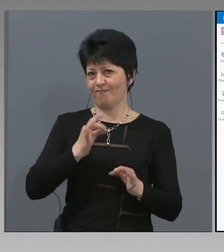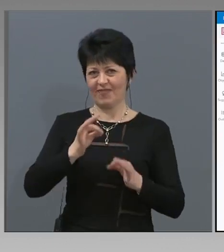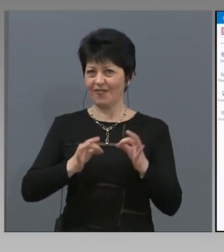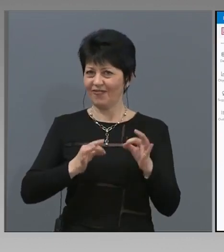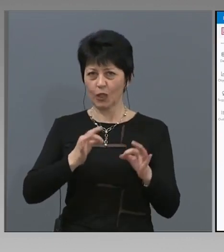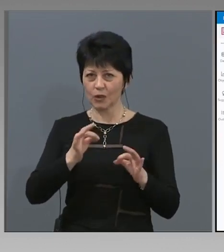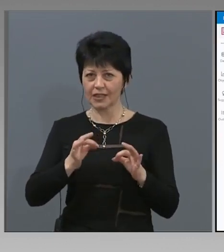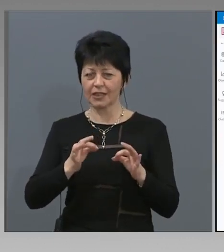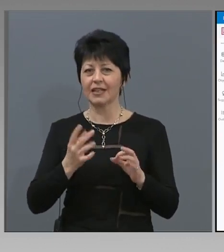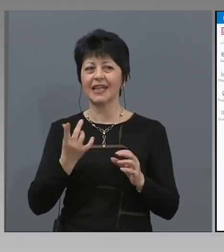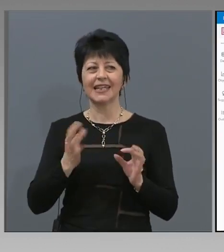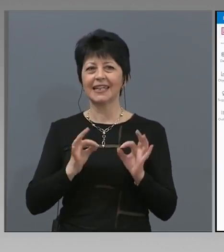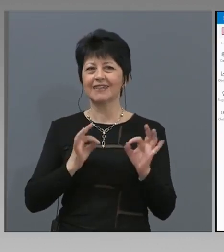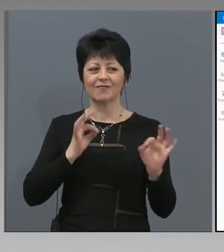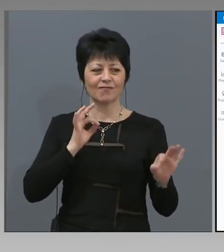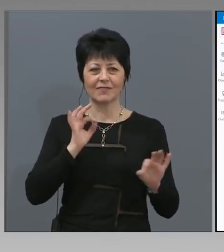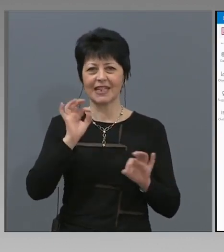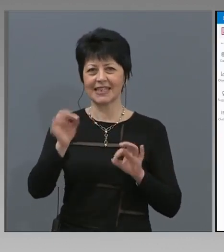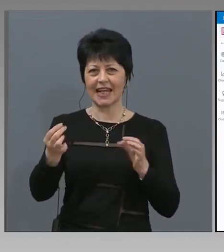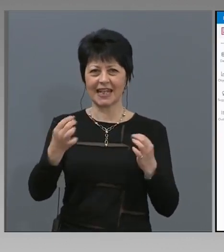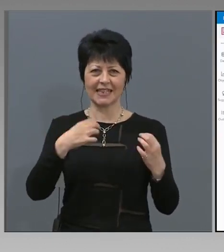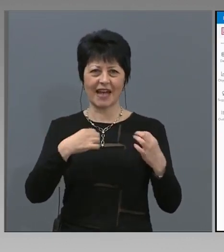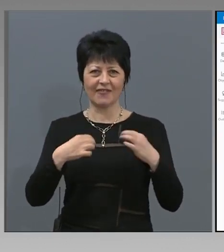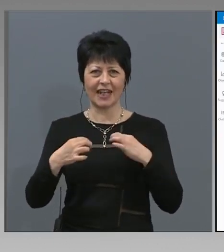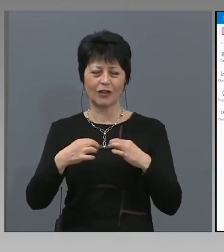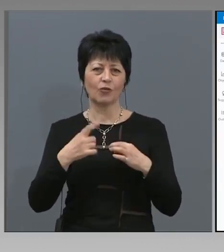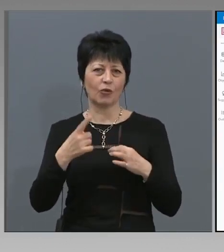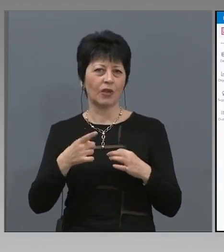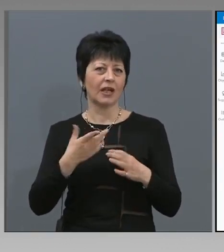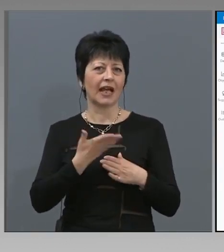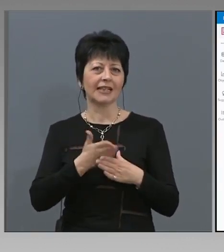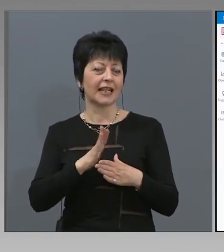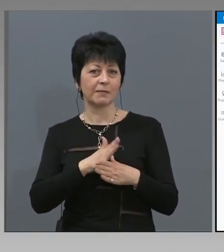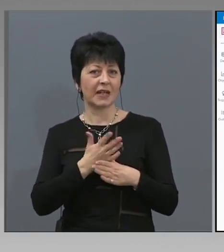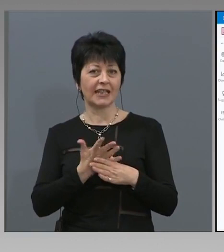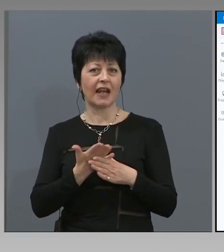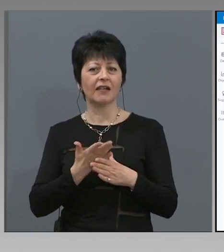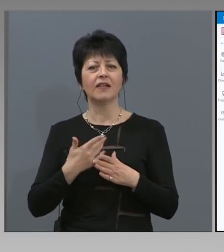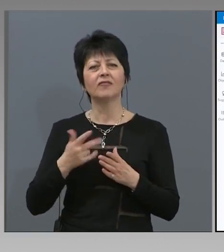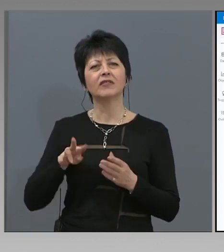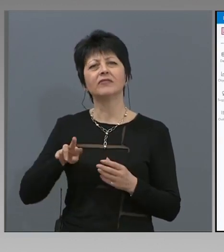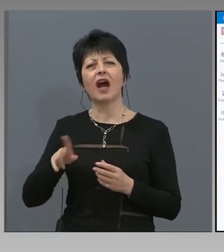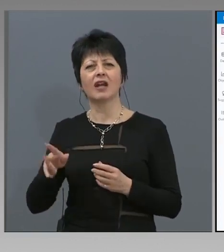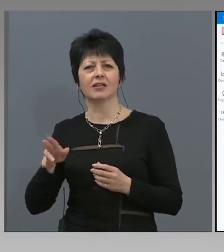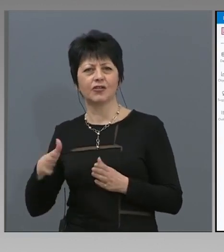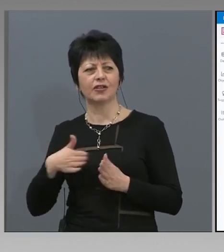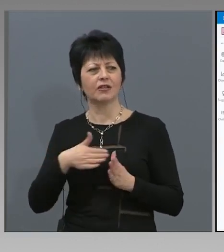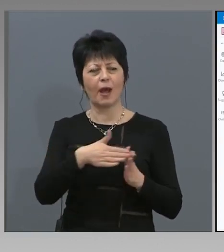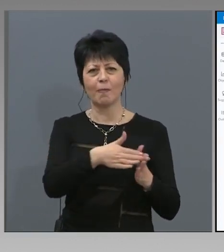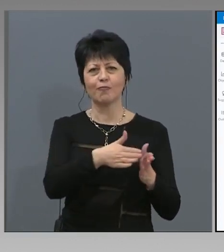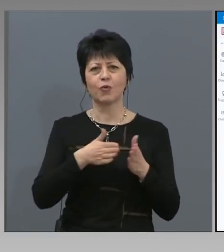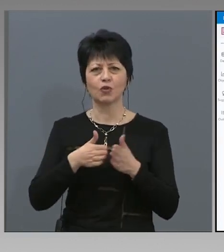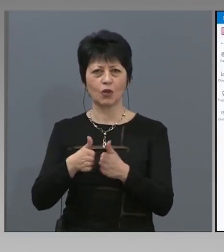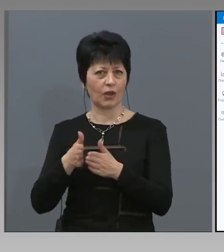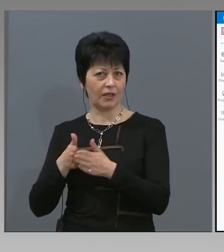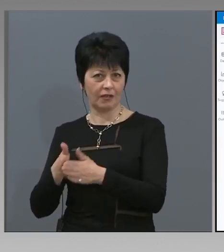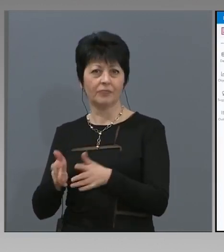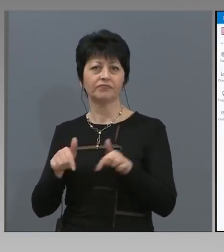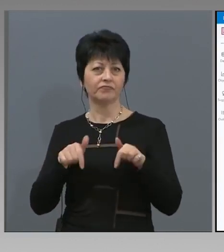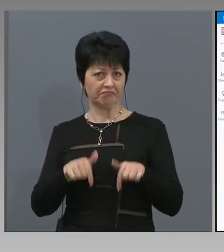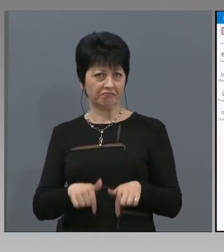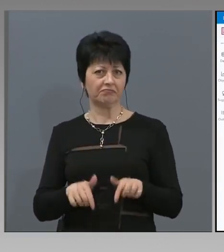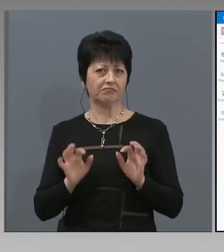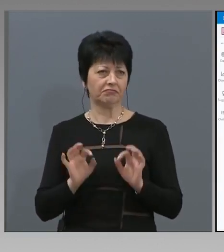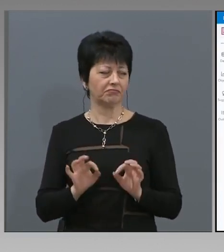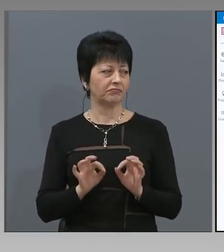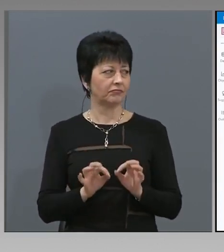заразяването на населението, различните посоки, в които то се развива. Тук на съответния